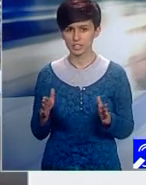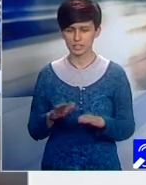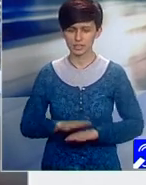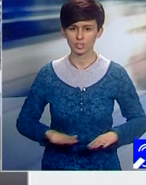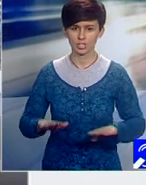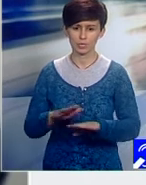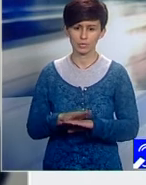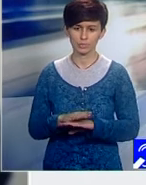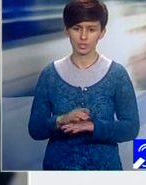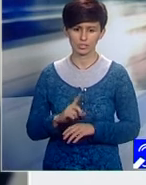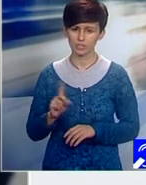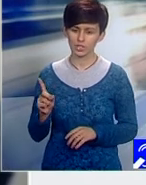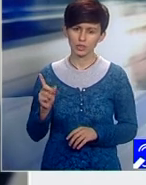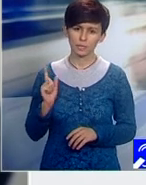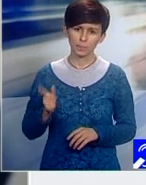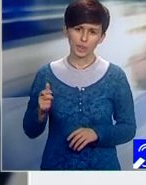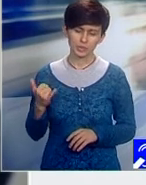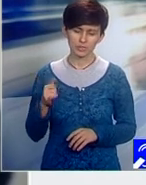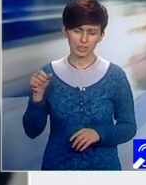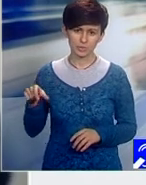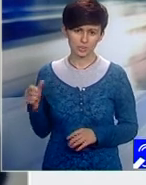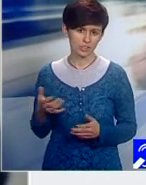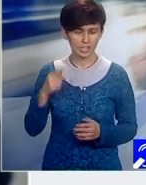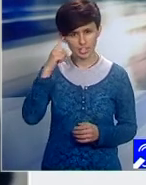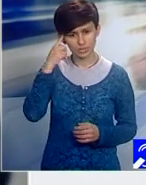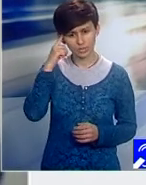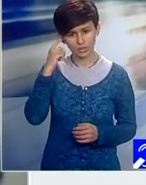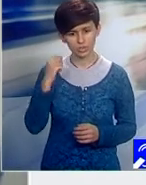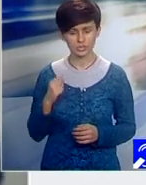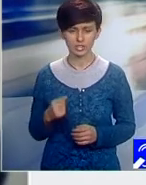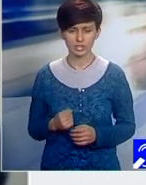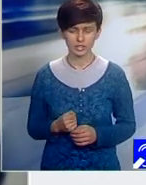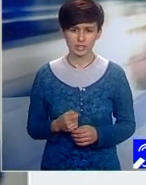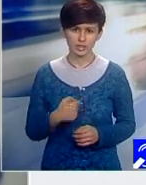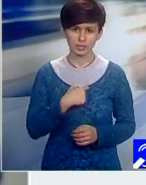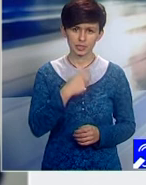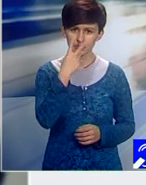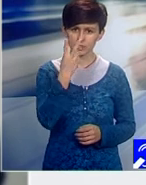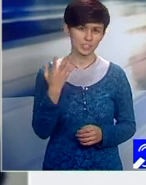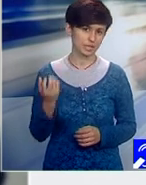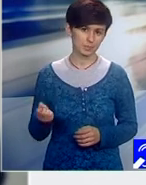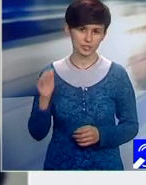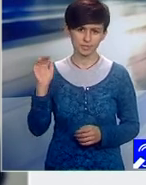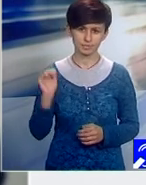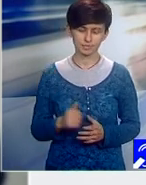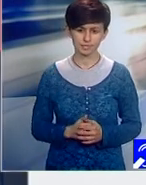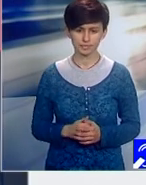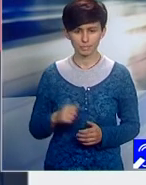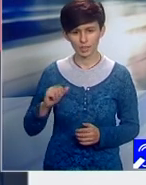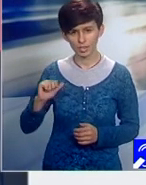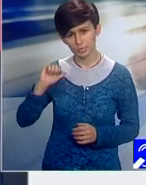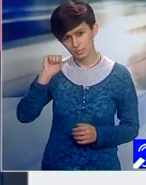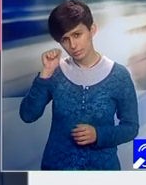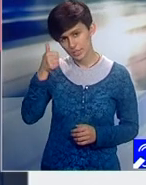nu trebuie să vină doar cunoscătorii că vă adresați publicului larg. Ce putem vedea acolo? De mâine până duminică se va